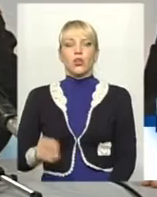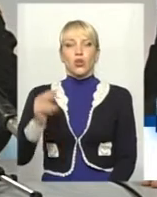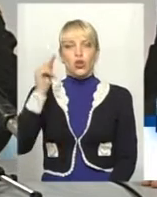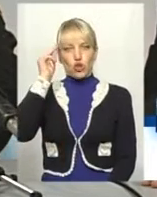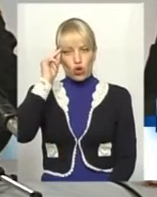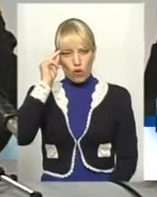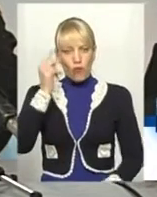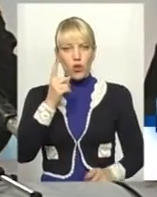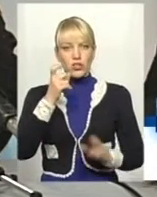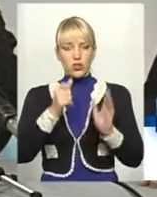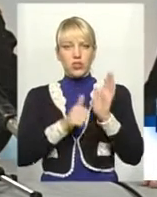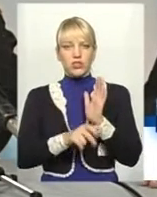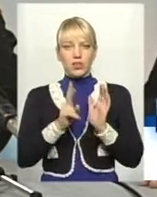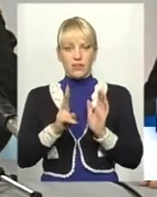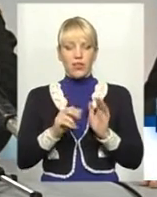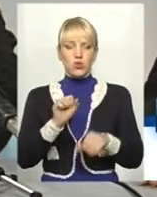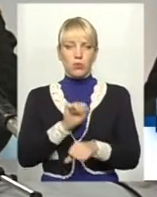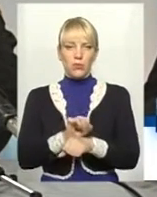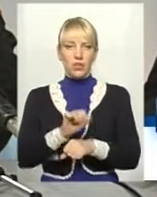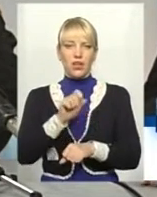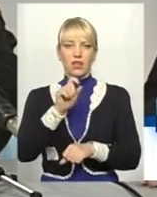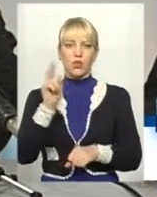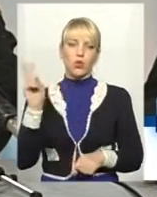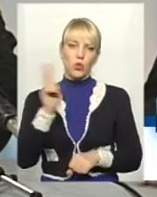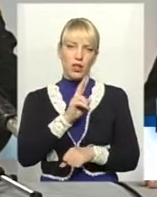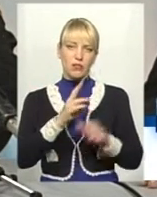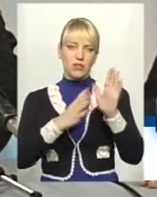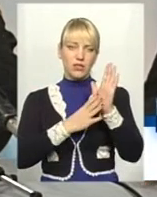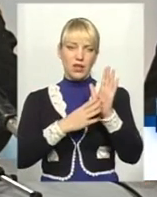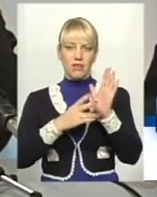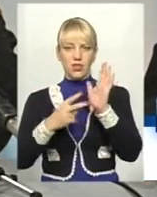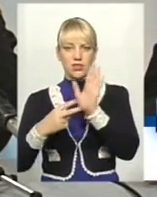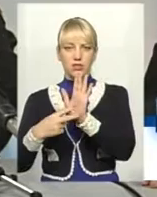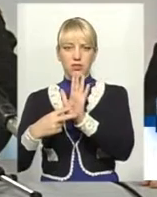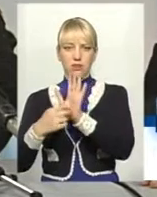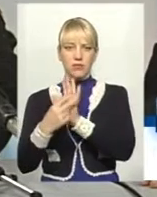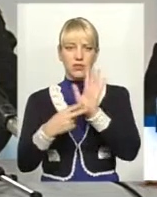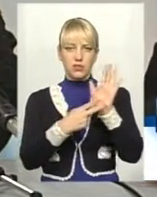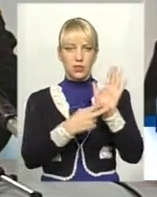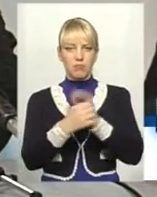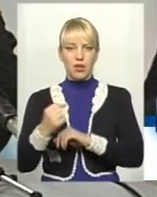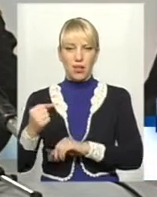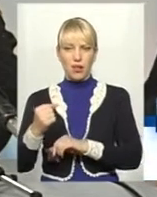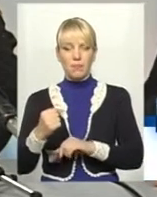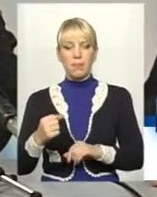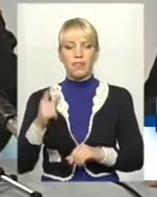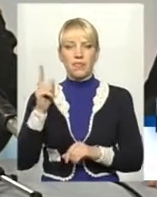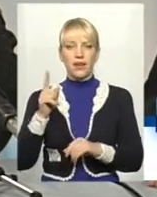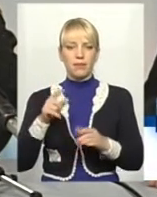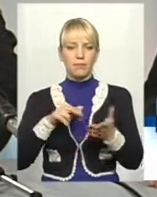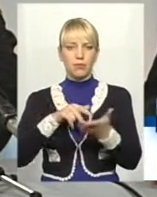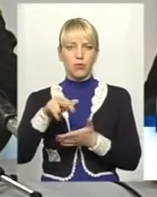122, зупинка 9 або 7 7а, зупинка госпіталь. Всіх пропускають там